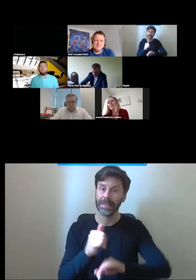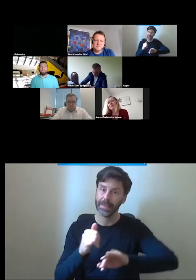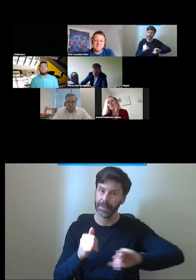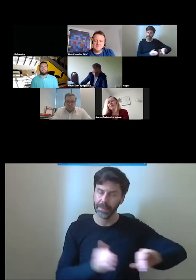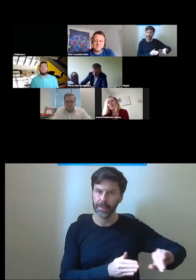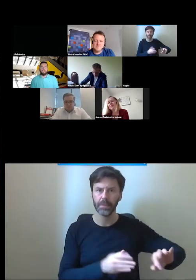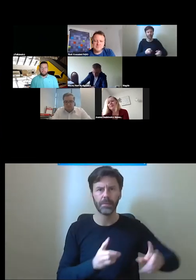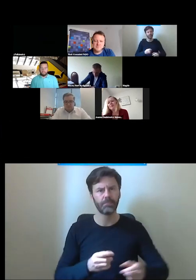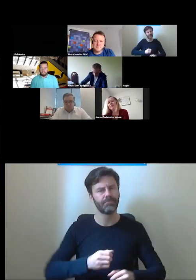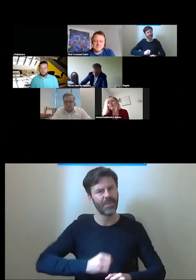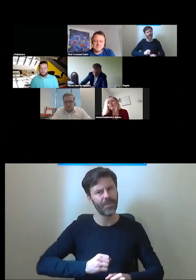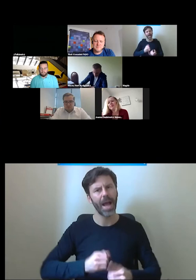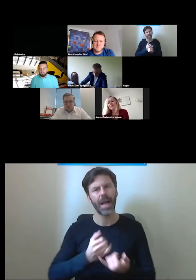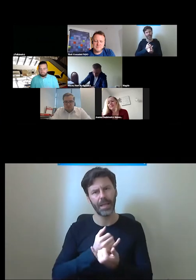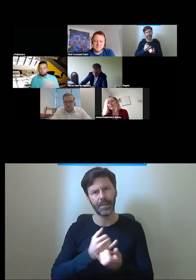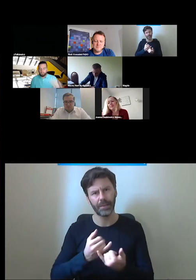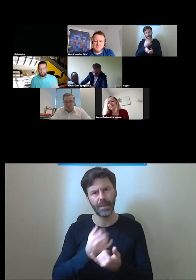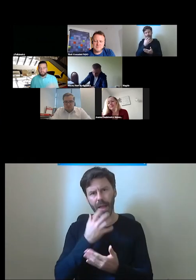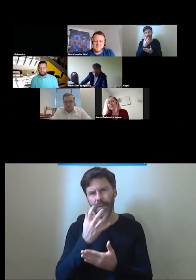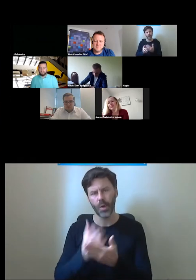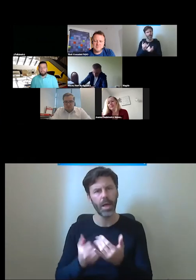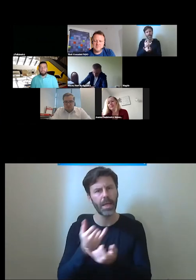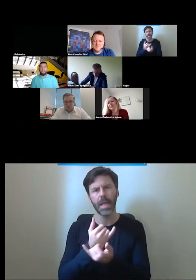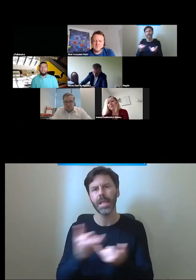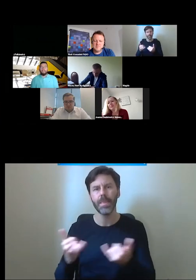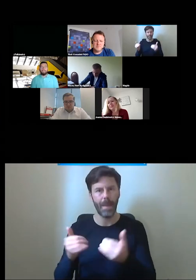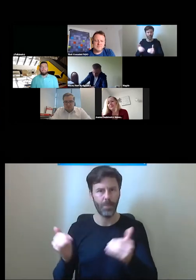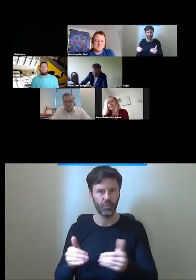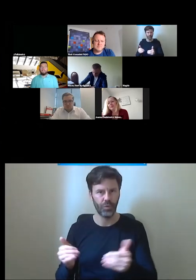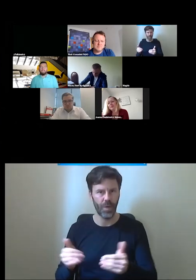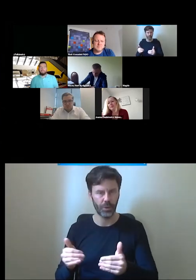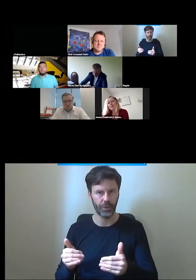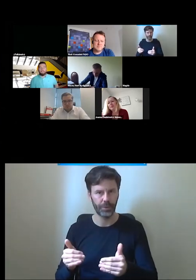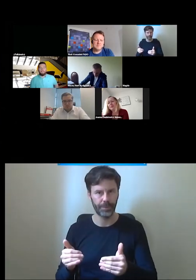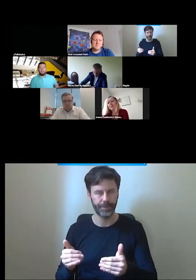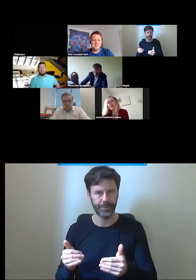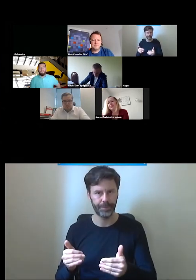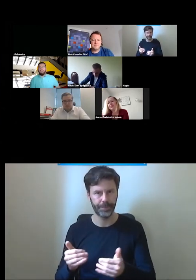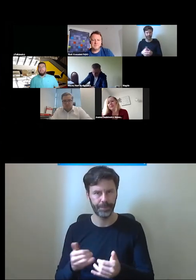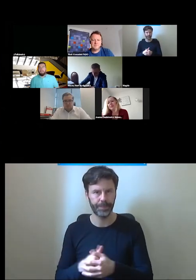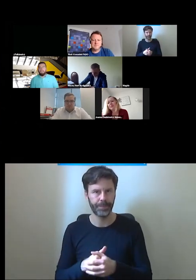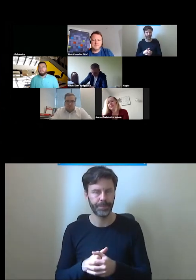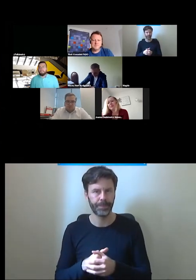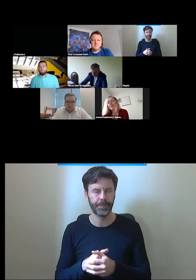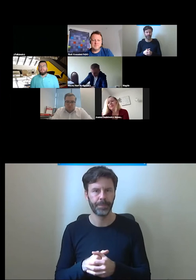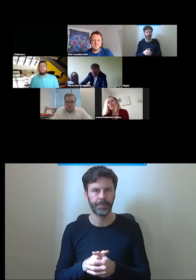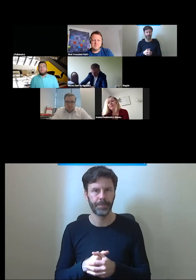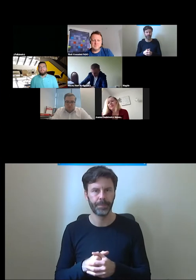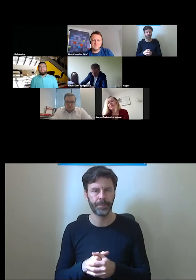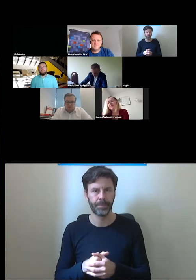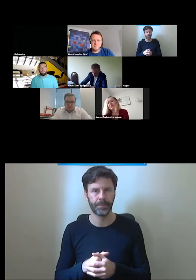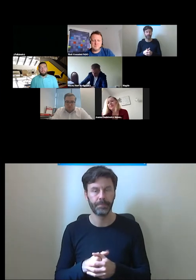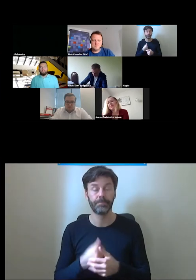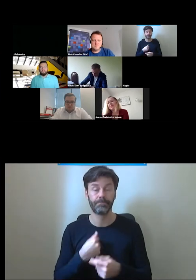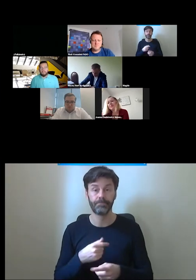wykorzystywali wszystkie możliwe dostępne rozwiązania które są na rynku jestem naprawdę